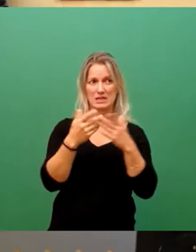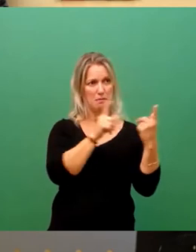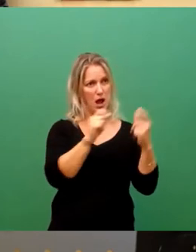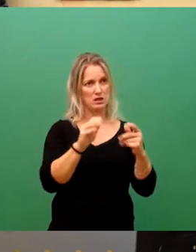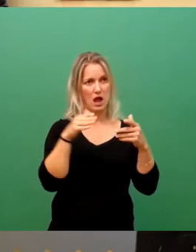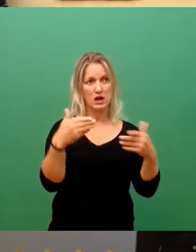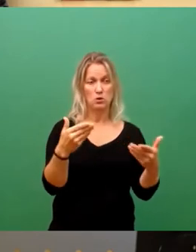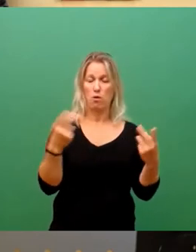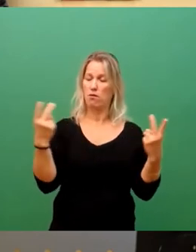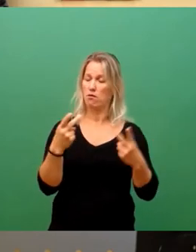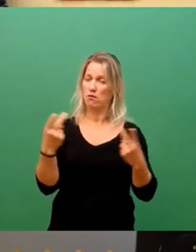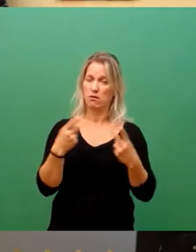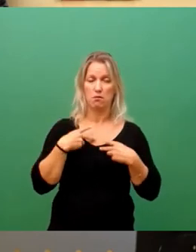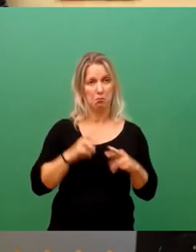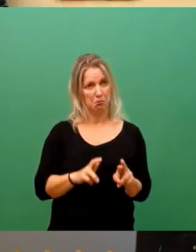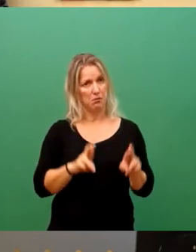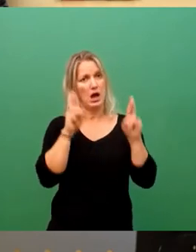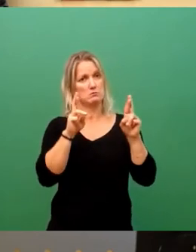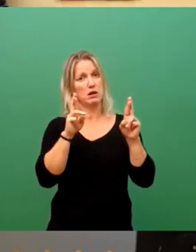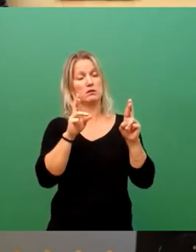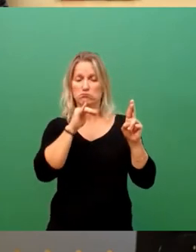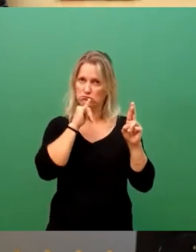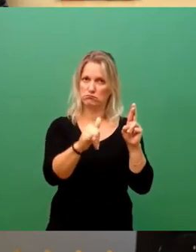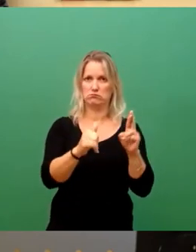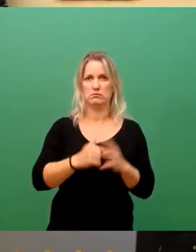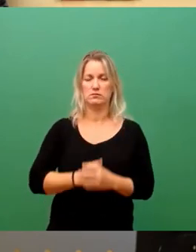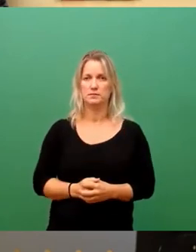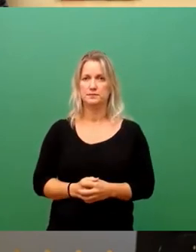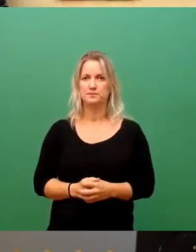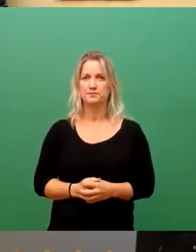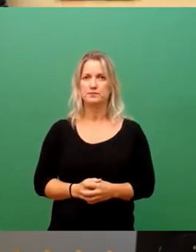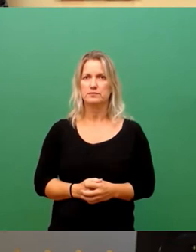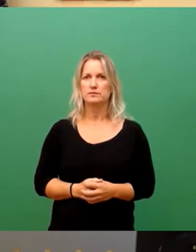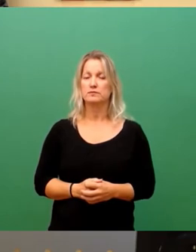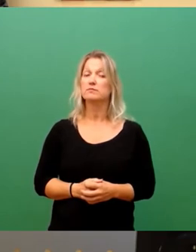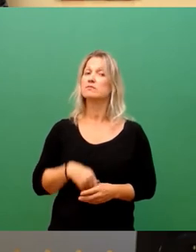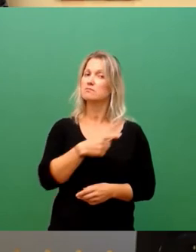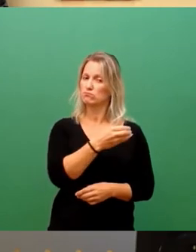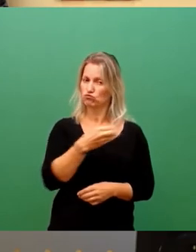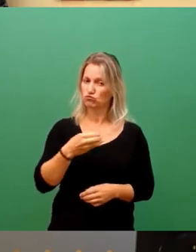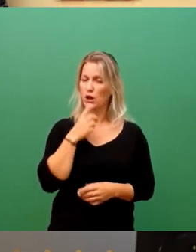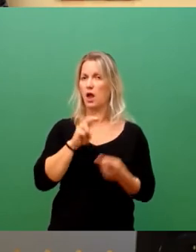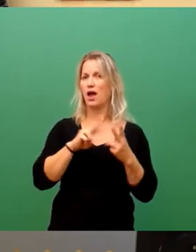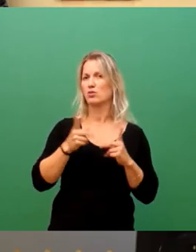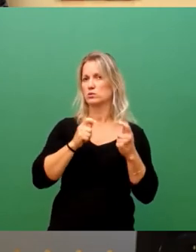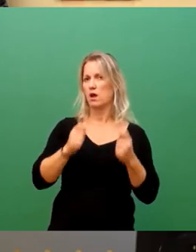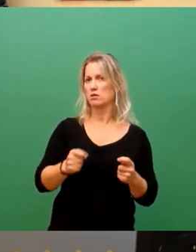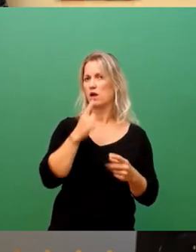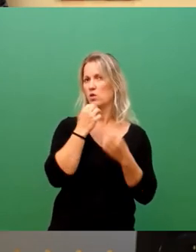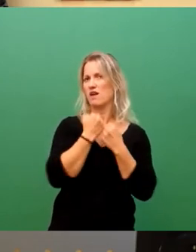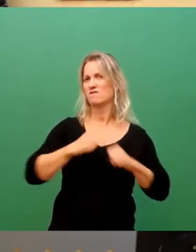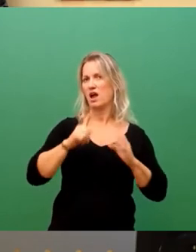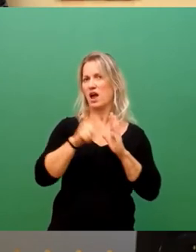Respekt zustimmen. Nun gibt es einen Änderungsantrag der Freien Wähler, der darauf